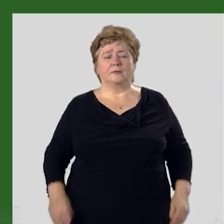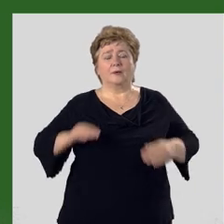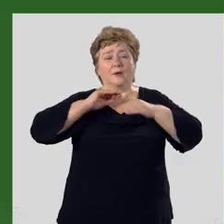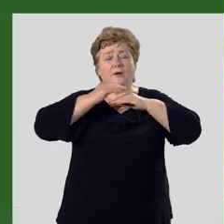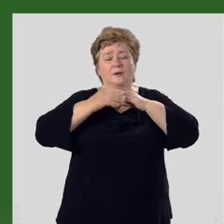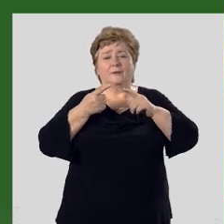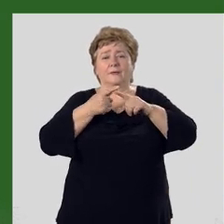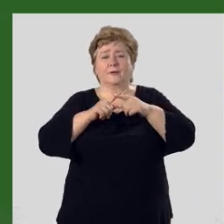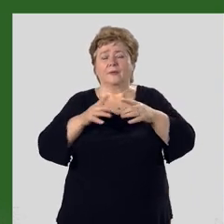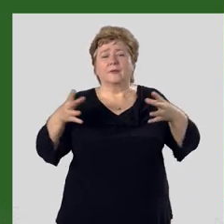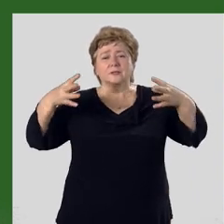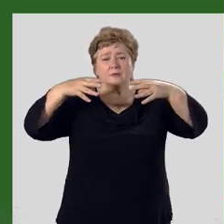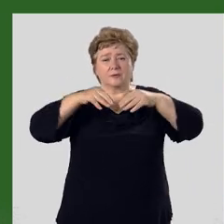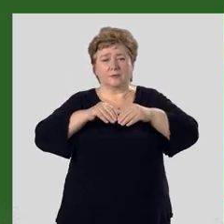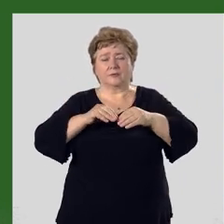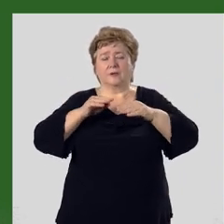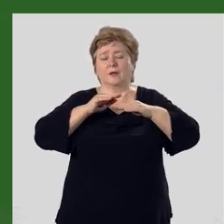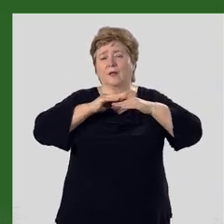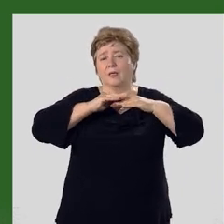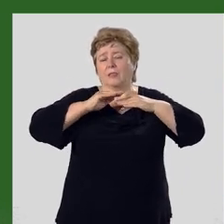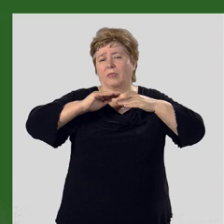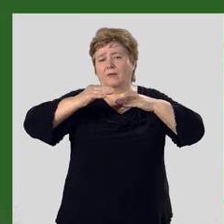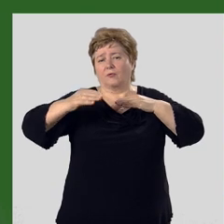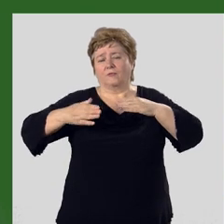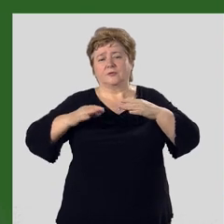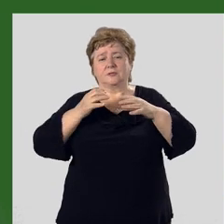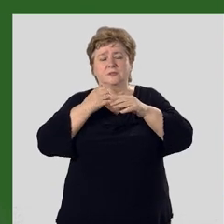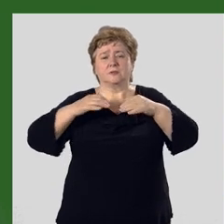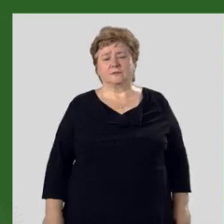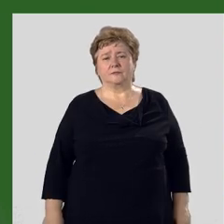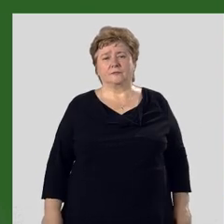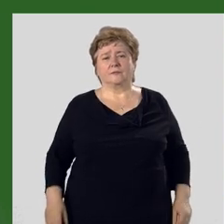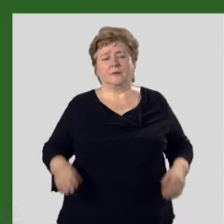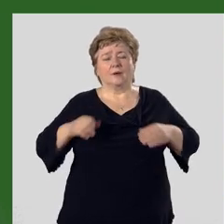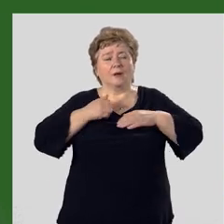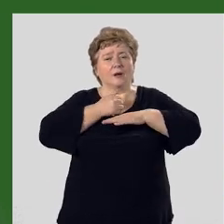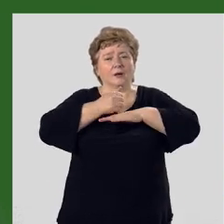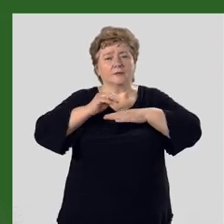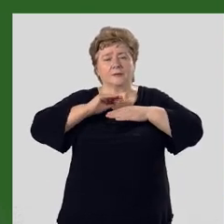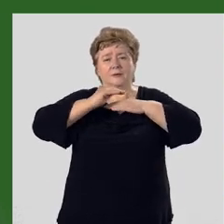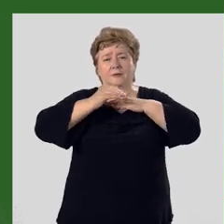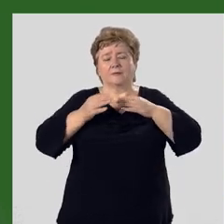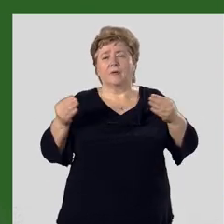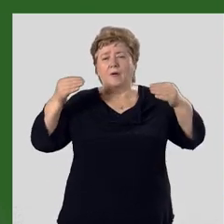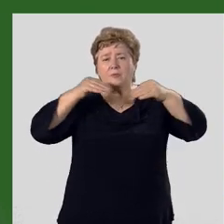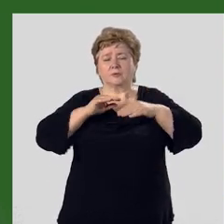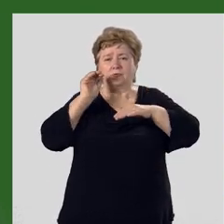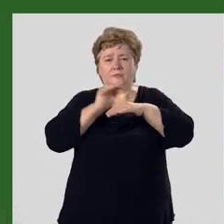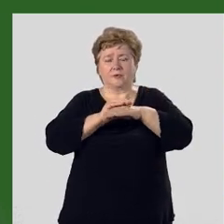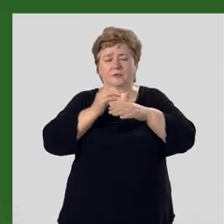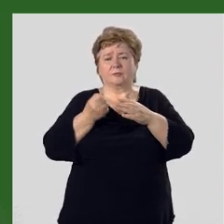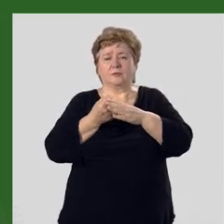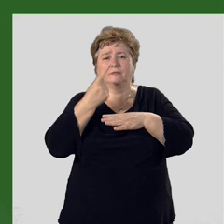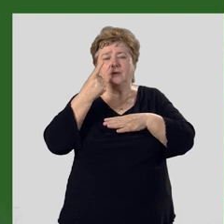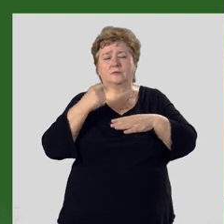Рельеф – это совокупность неровности земной поверхности. Основными рельефообразующими факторами